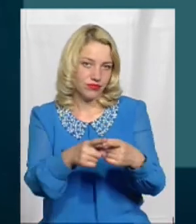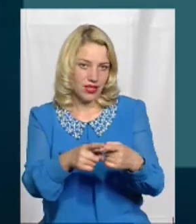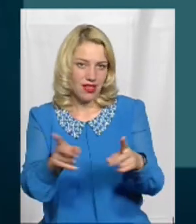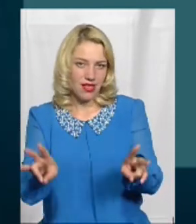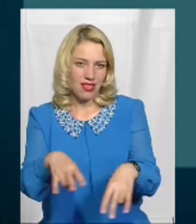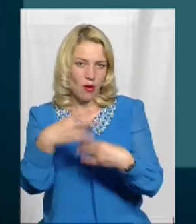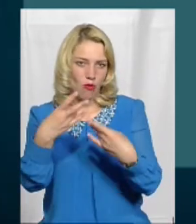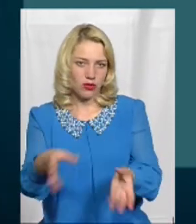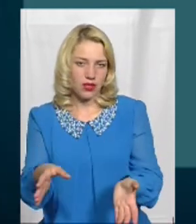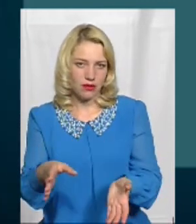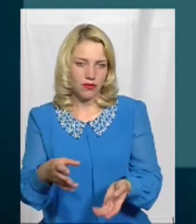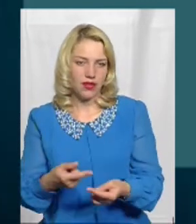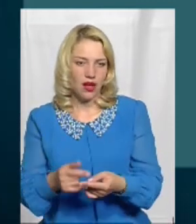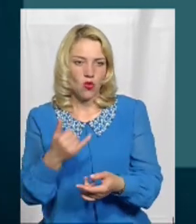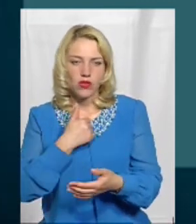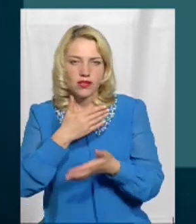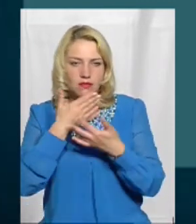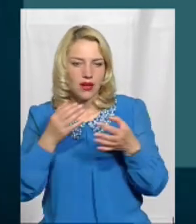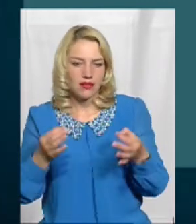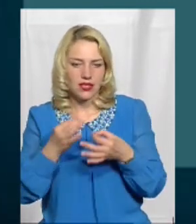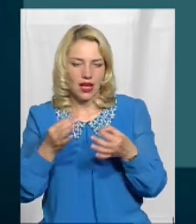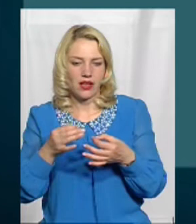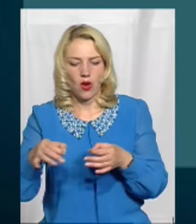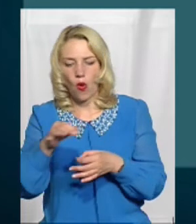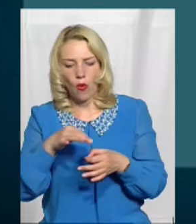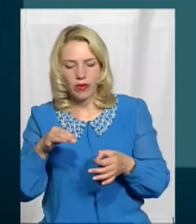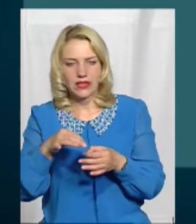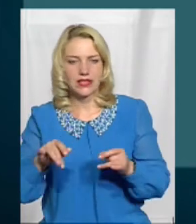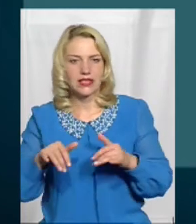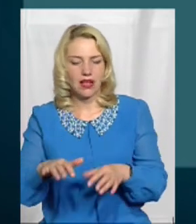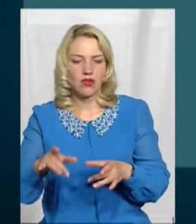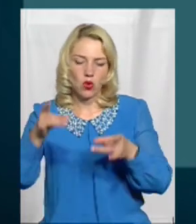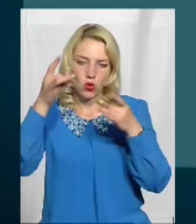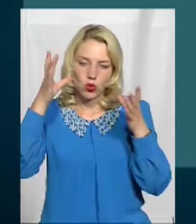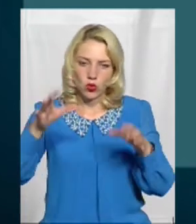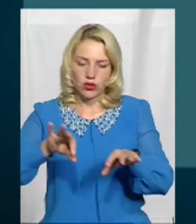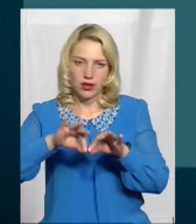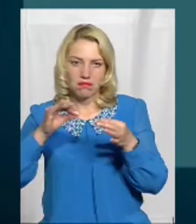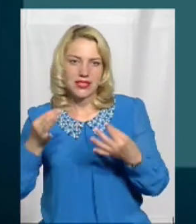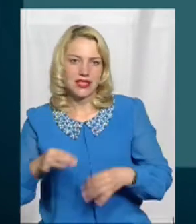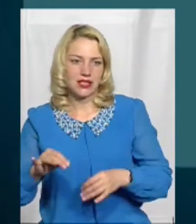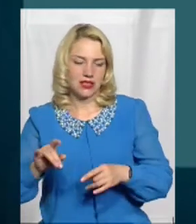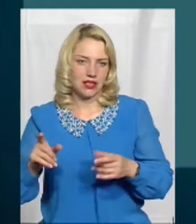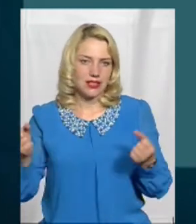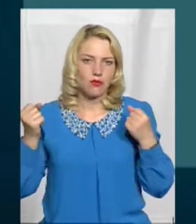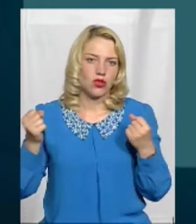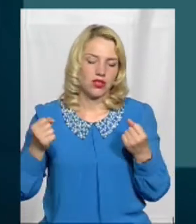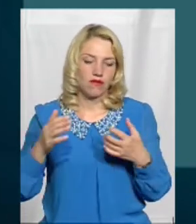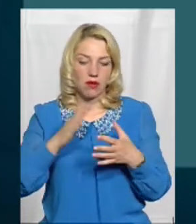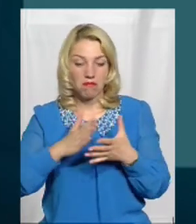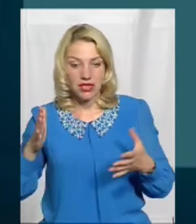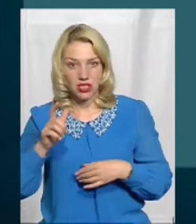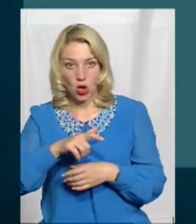немає ніяких обласних заходів культурно-сместецьких, спортивних, майже немає Більшість, мабуть, жителів нашого